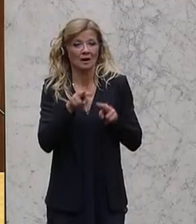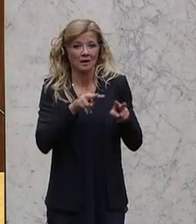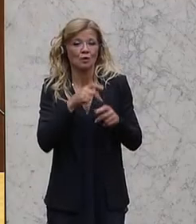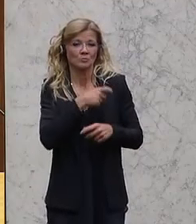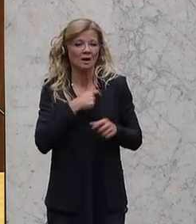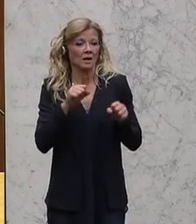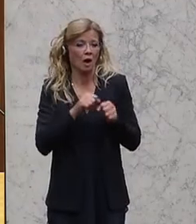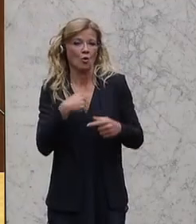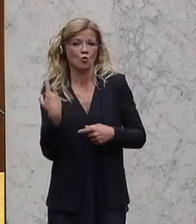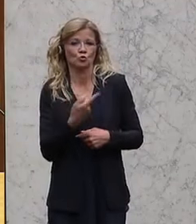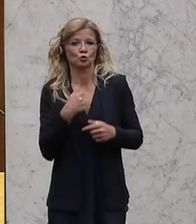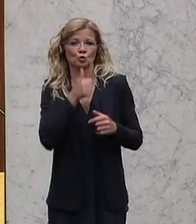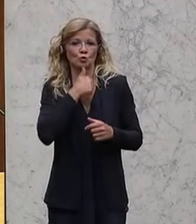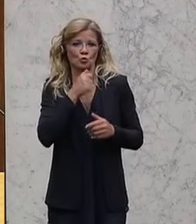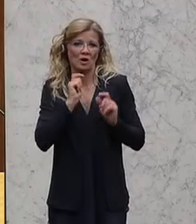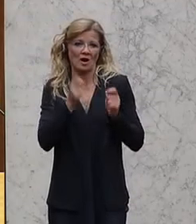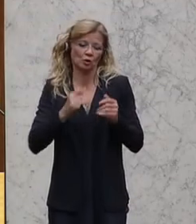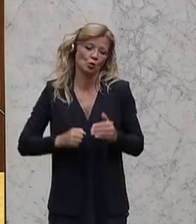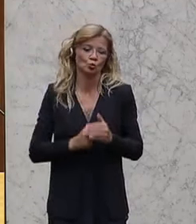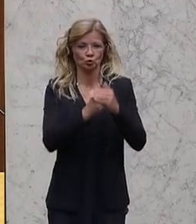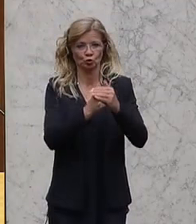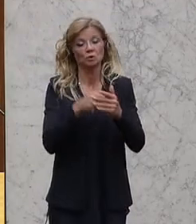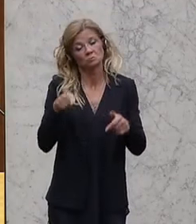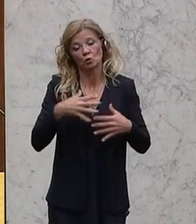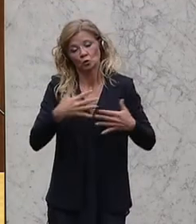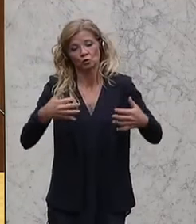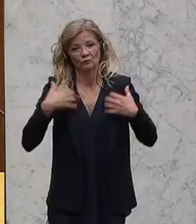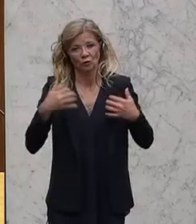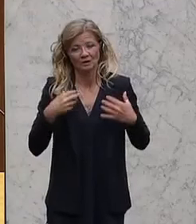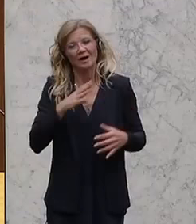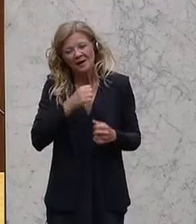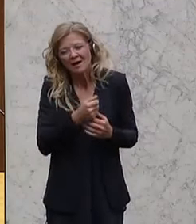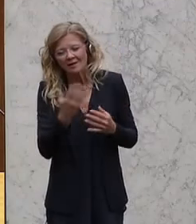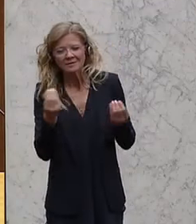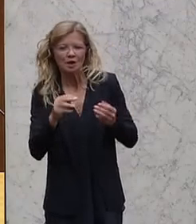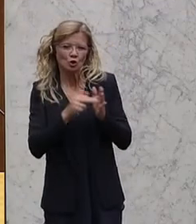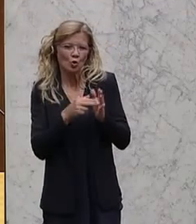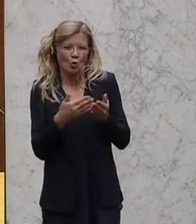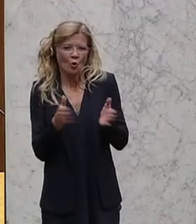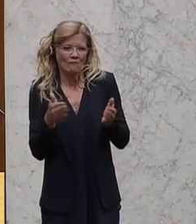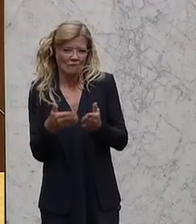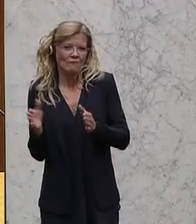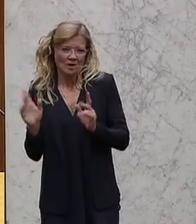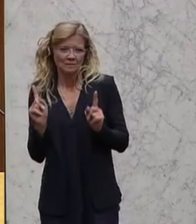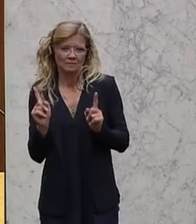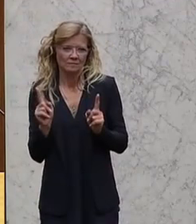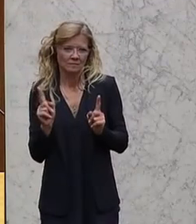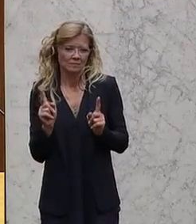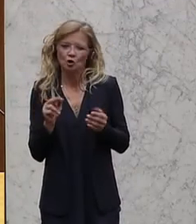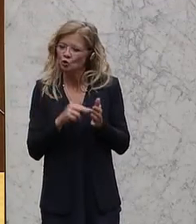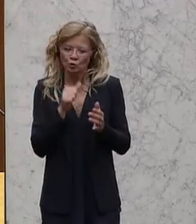sehr erfreulich. Es ist aber, das möchte ich auch betonen, noch einiges offen. Wir brauchen